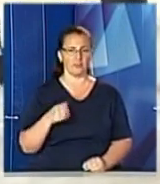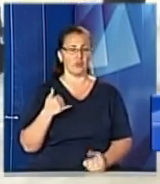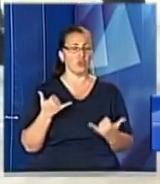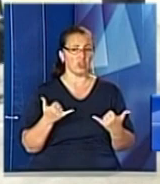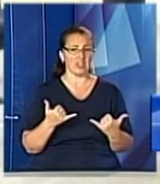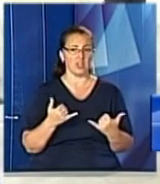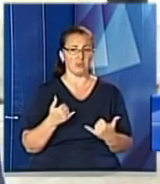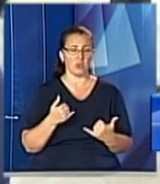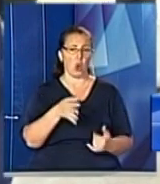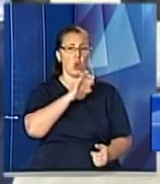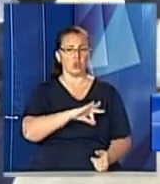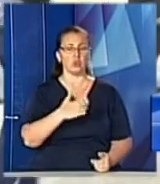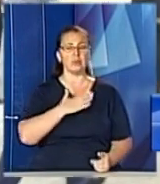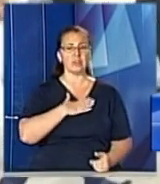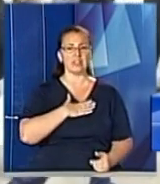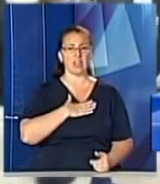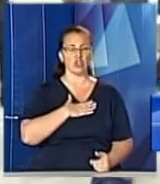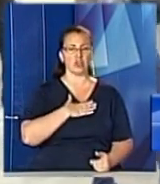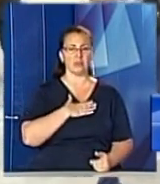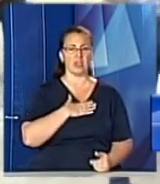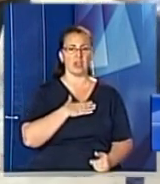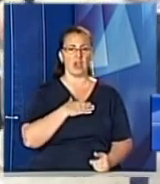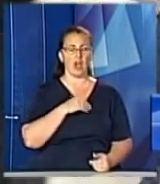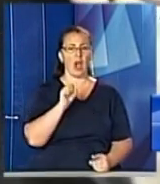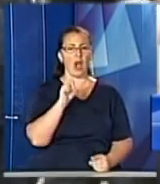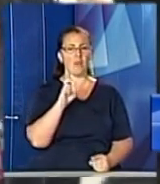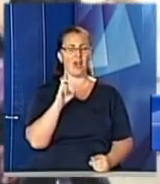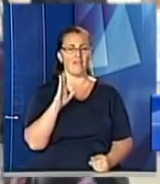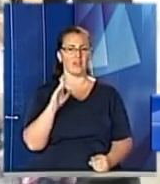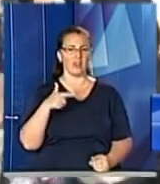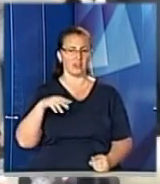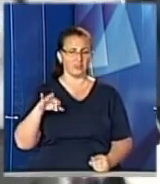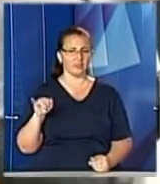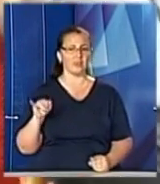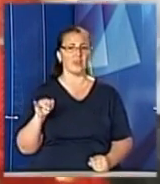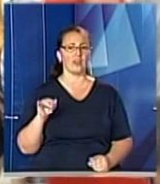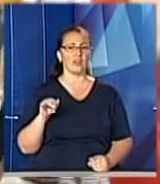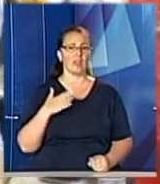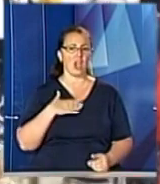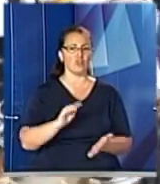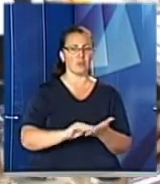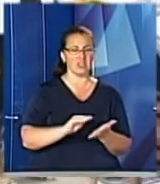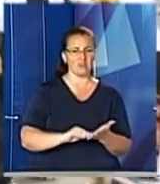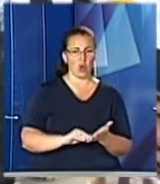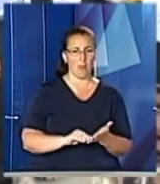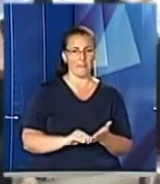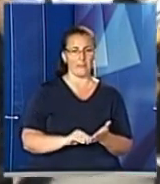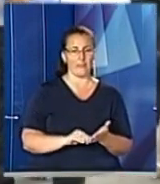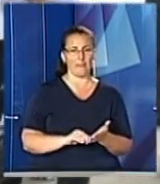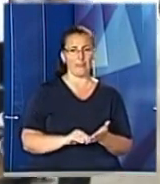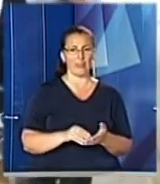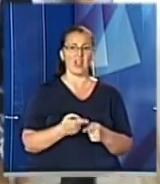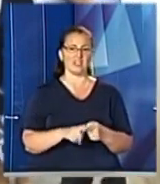нашим алфавітом, нашим письмом, це